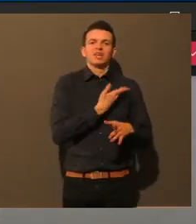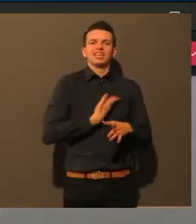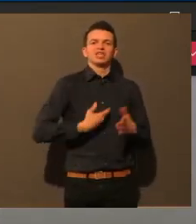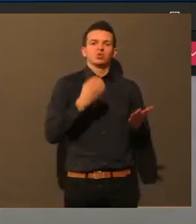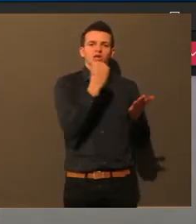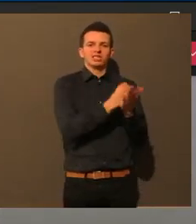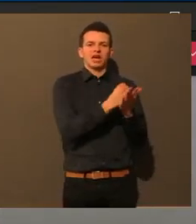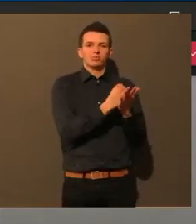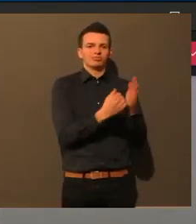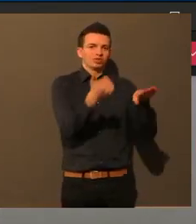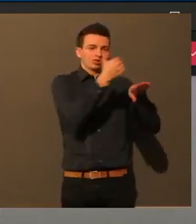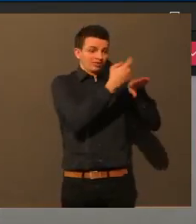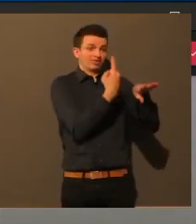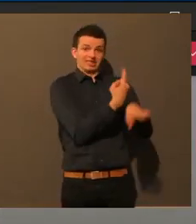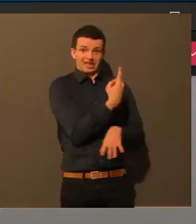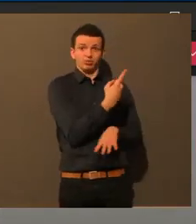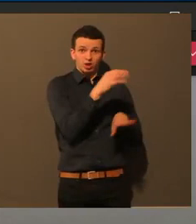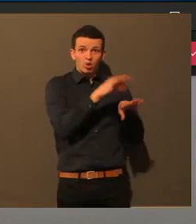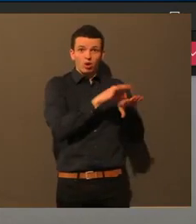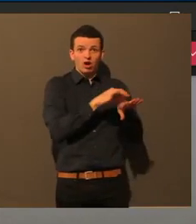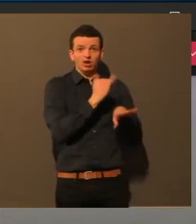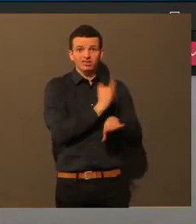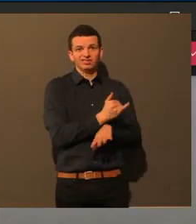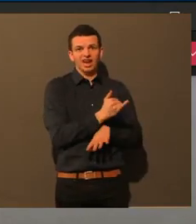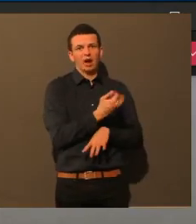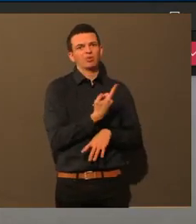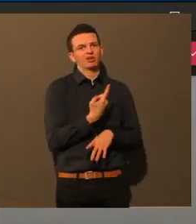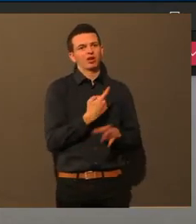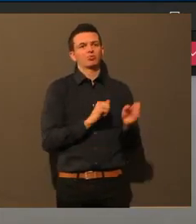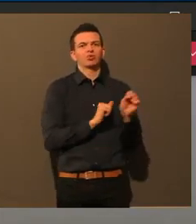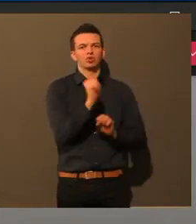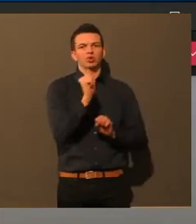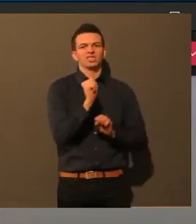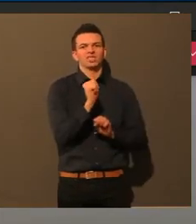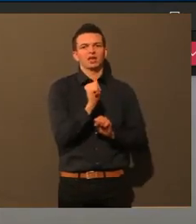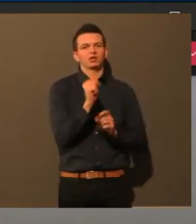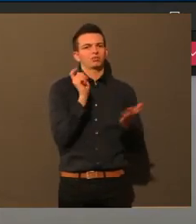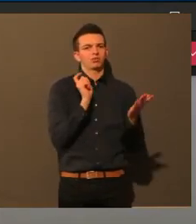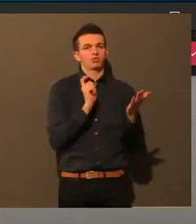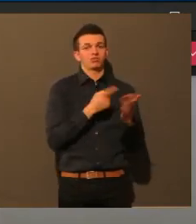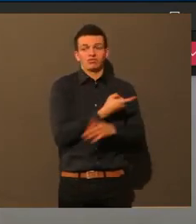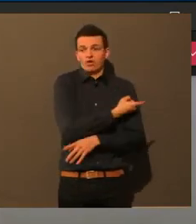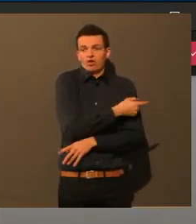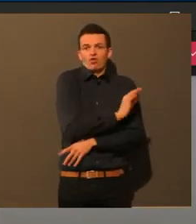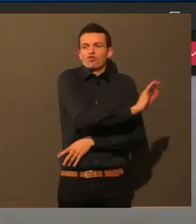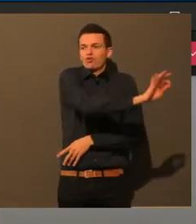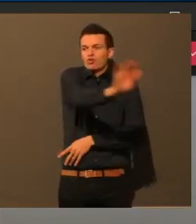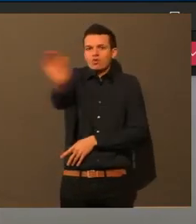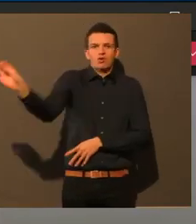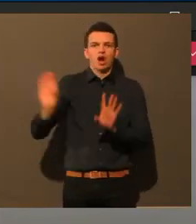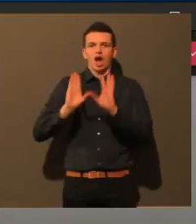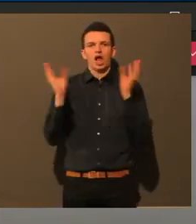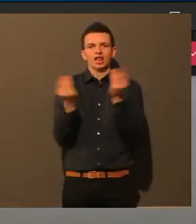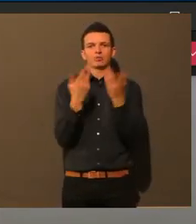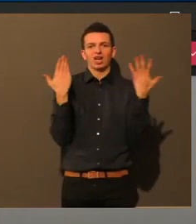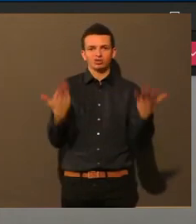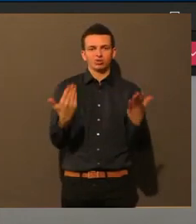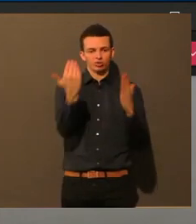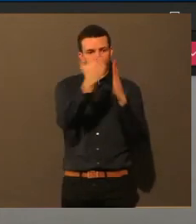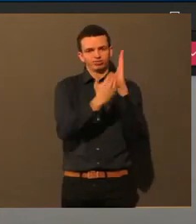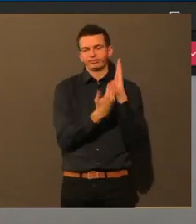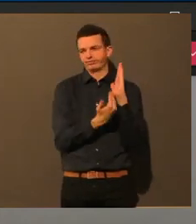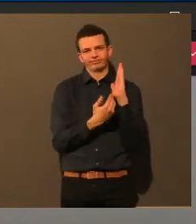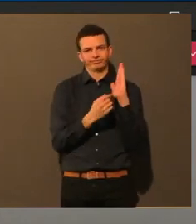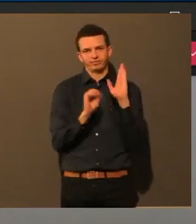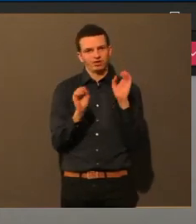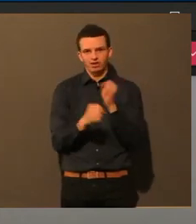individuell. Aber wahrscheinlich wird es schon alleine helfen, nochmal größer zu sagen, dass man zum Arzt Kontakt aufnehmen soll, oder? Also ich habe jetzt auch ein paar